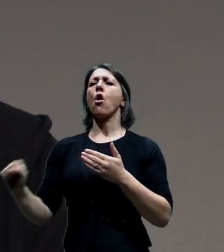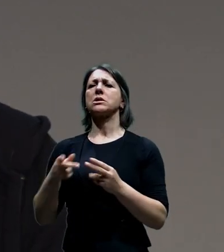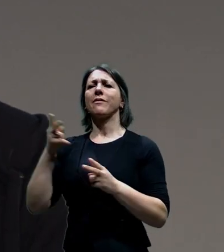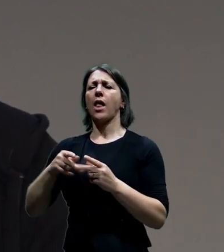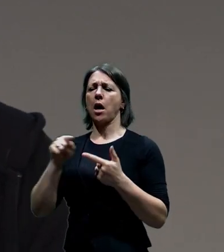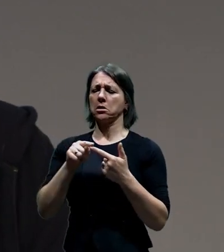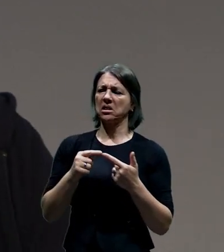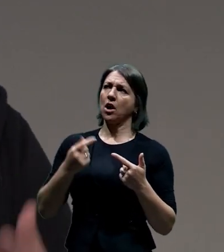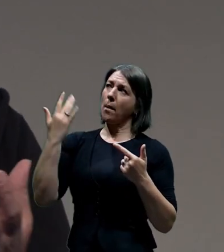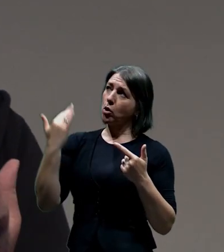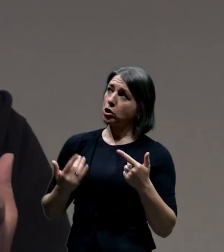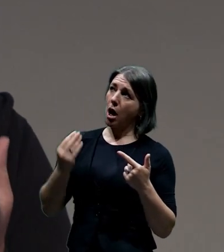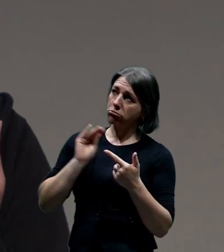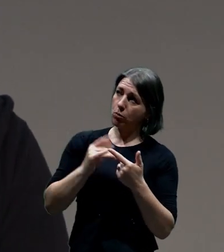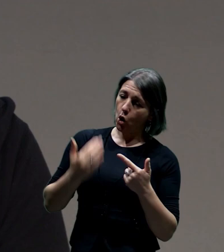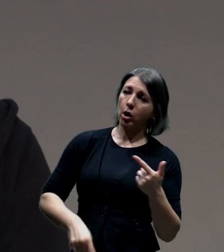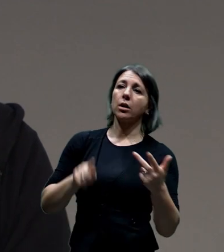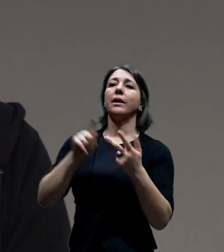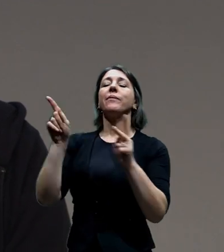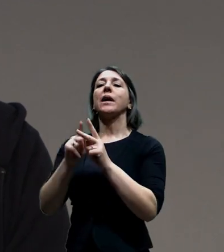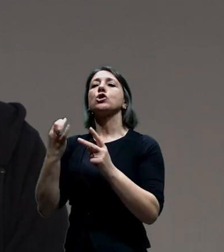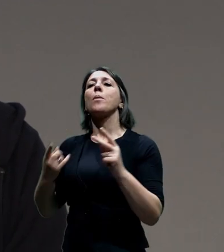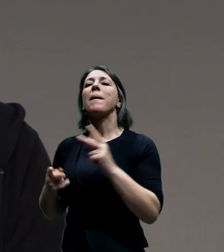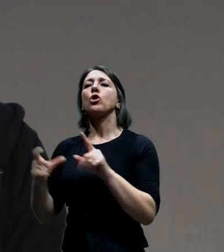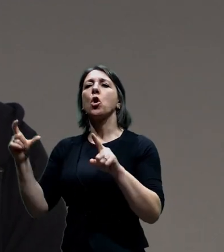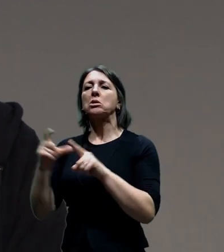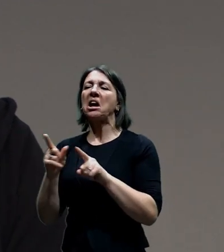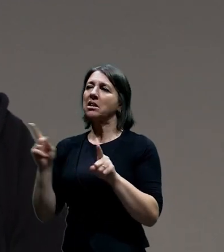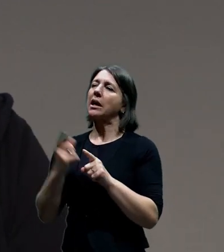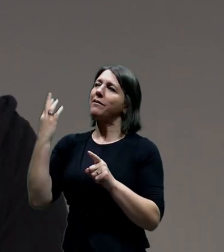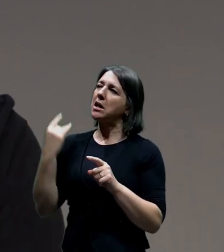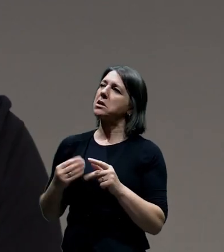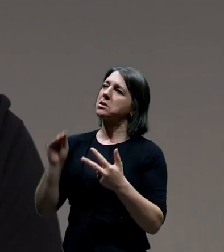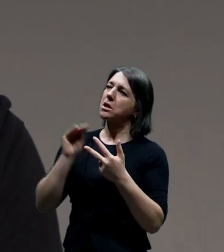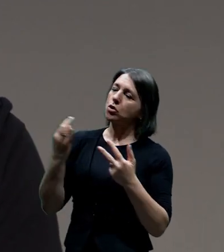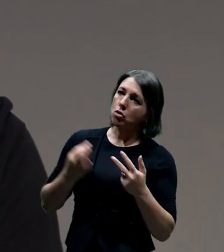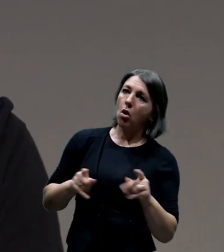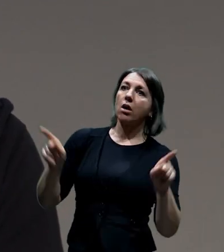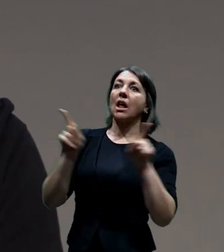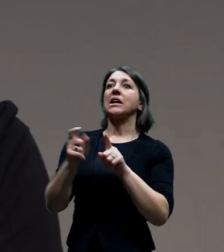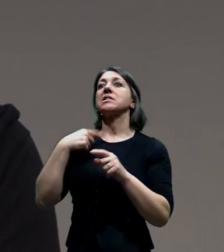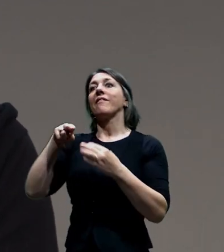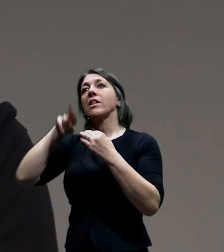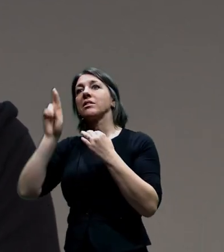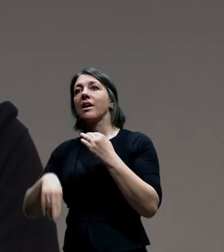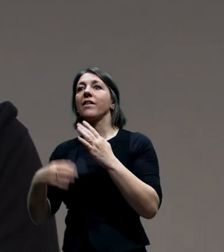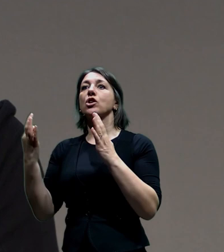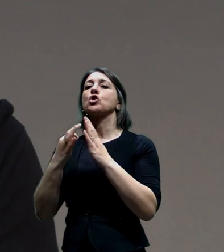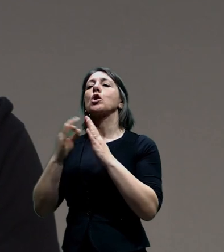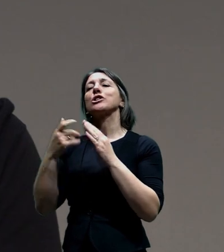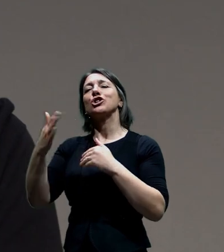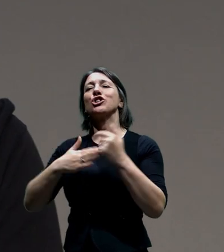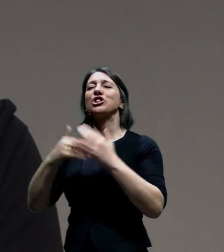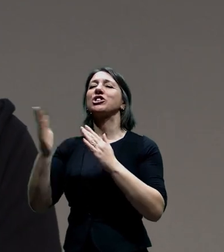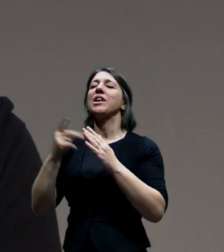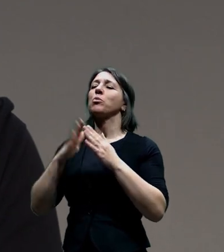nějaký peníze. Chci prostě jako stavit tramvaj, bude to stát nějaký peníze. Chci přestavit Vltavu, aby byla splavná, až nevím kam. Chci